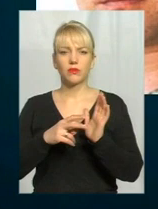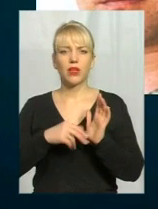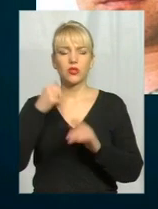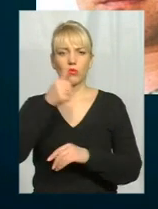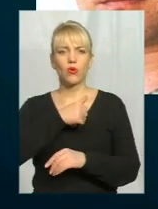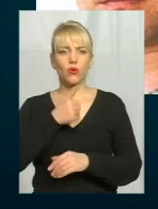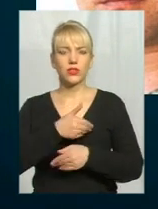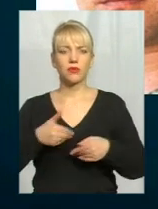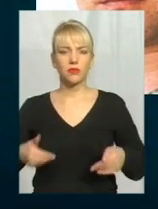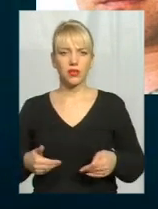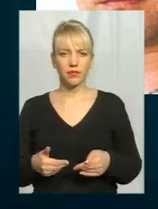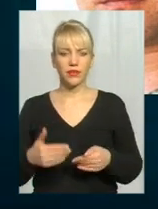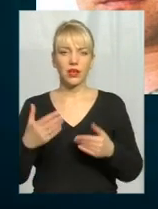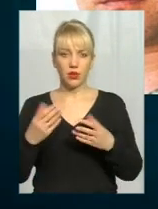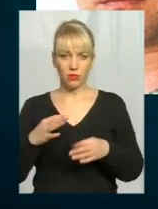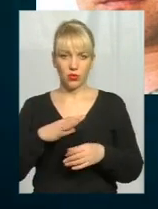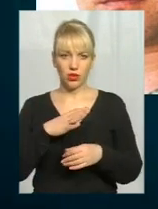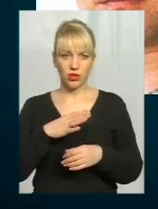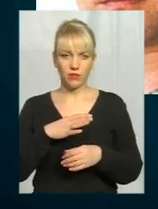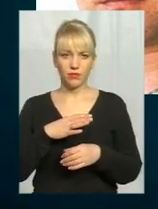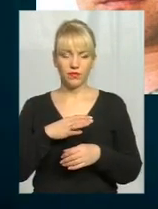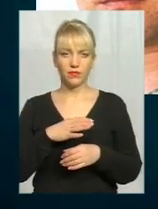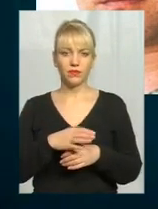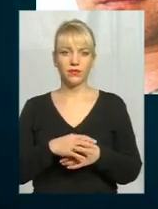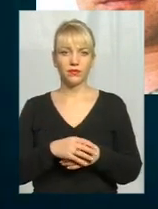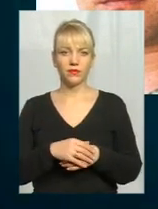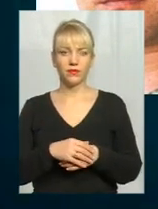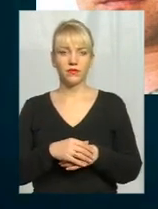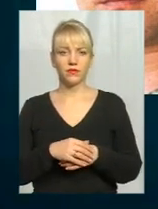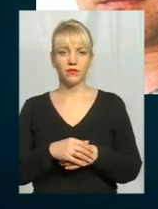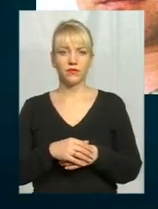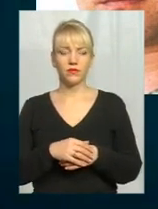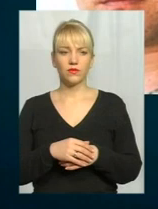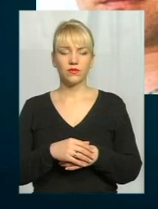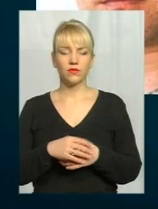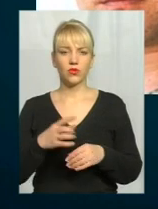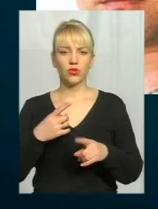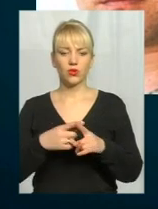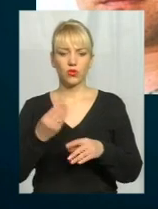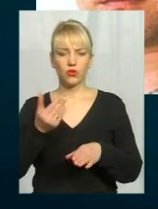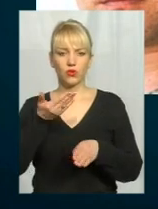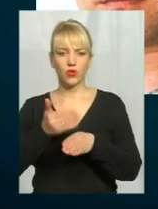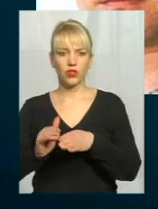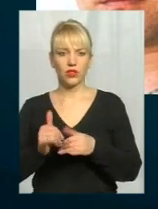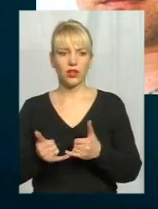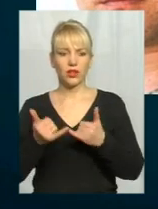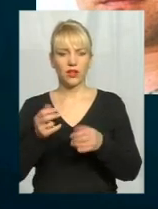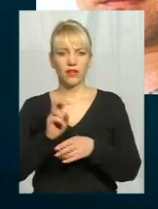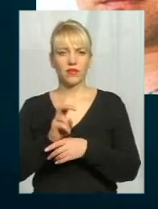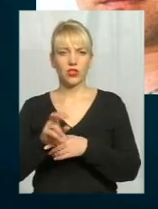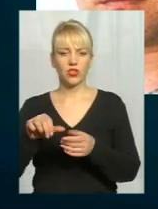були додаткові вибиті гроші, де відвідать бахи на членів